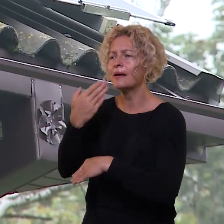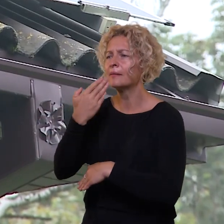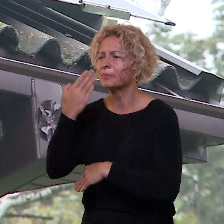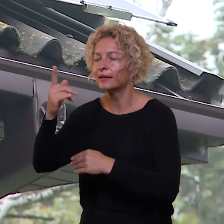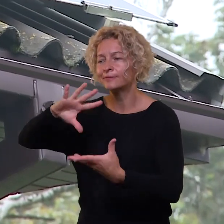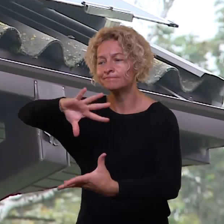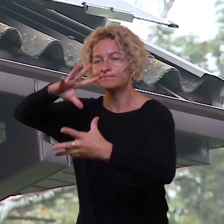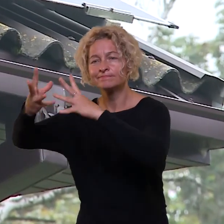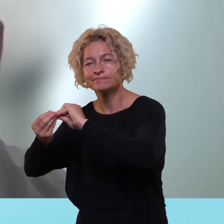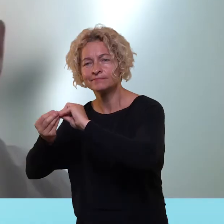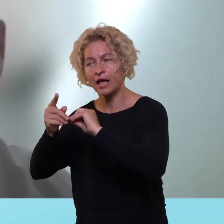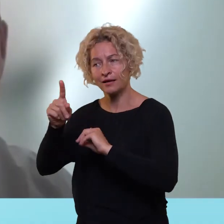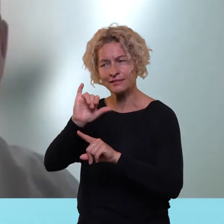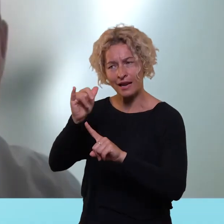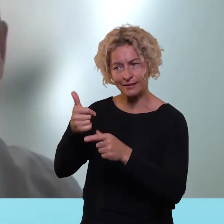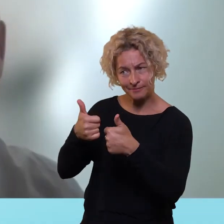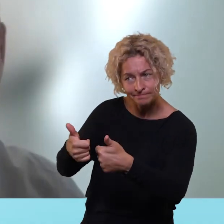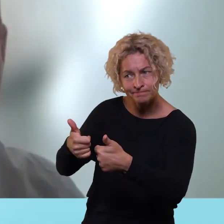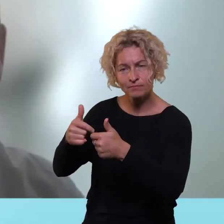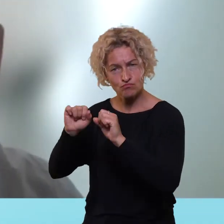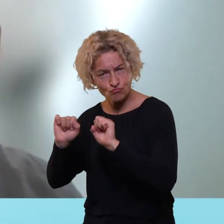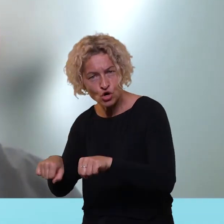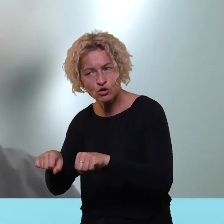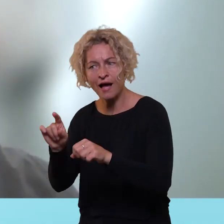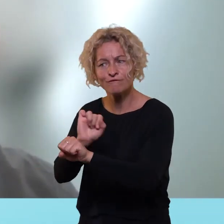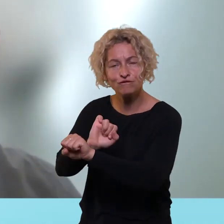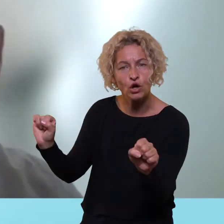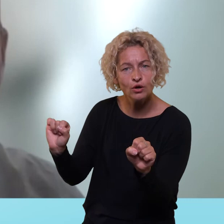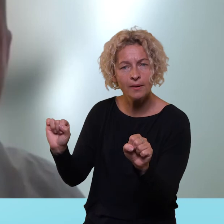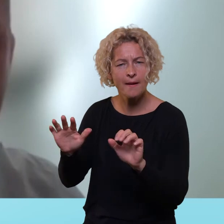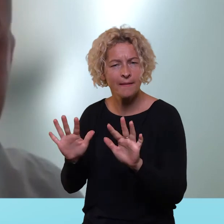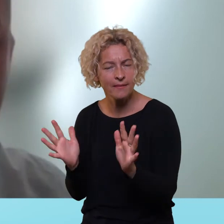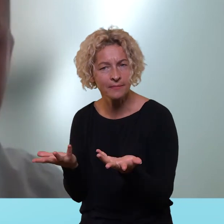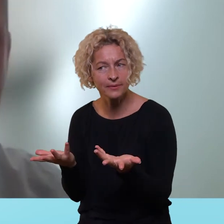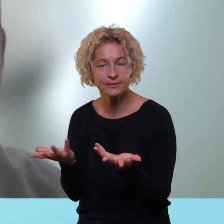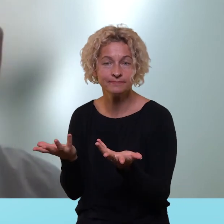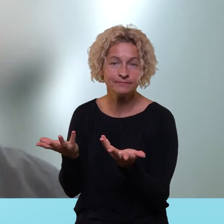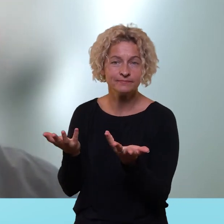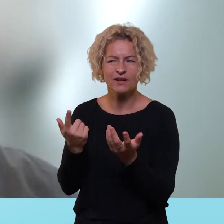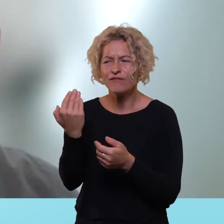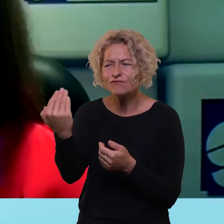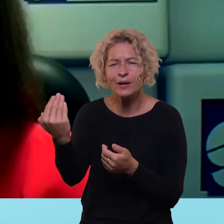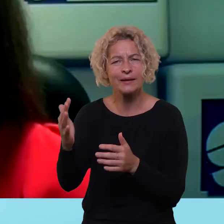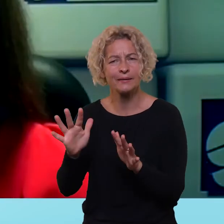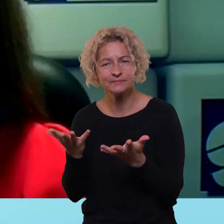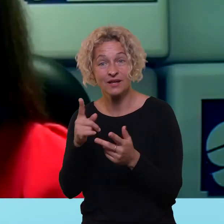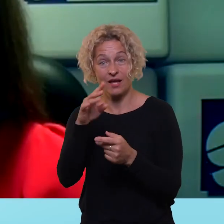apskritai bus išduotos techninės sąlygos elektrinės prisijungimui. Tai yra ar